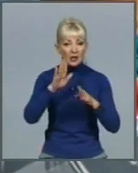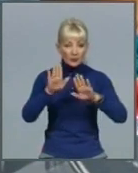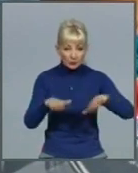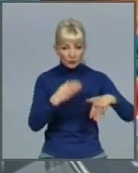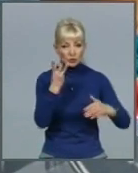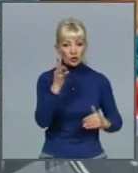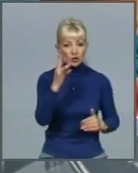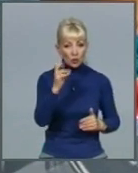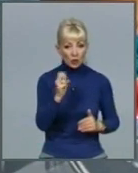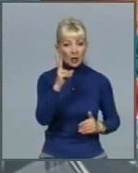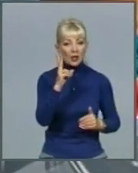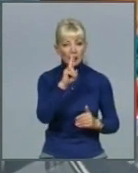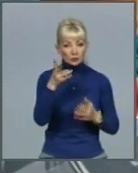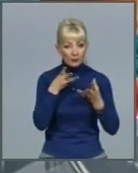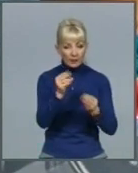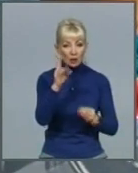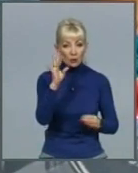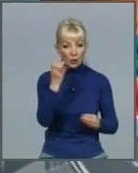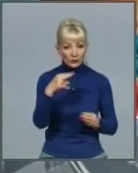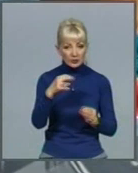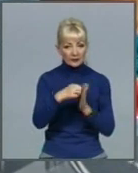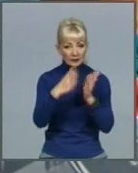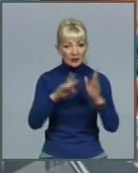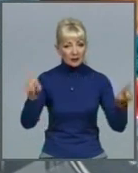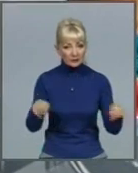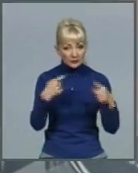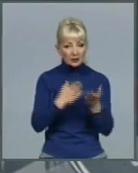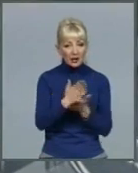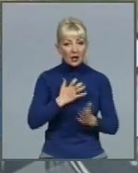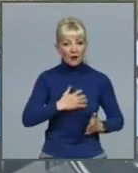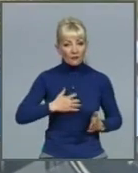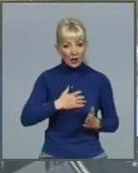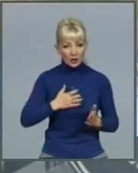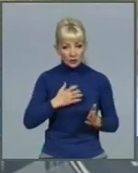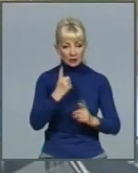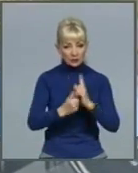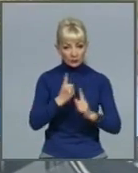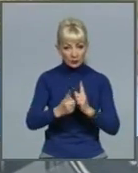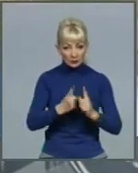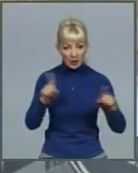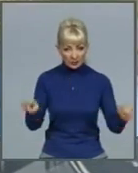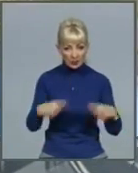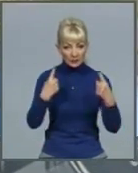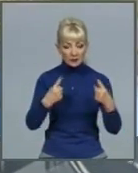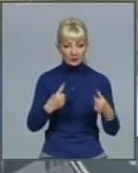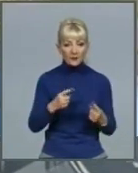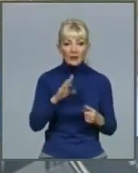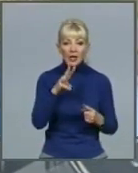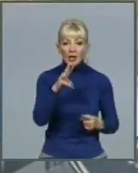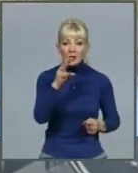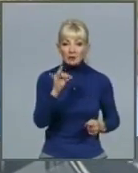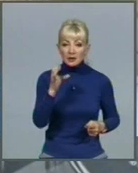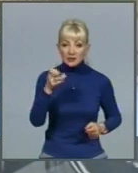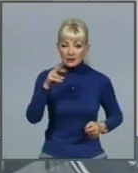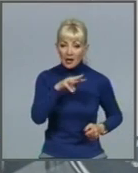попередні досягнення та відновити рух у напрямку важливих структурних реформ. У місії МВФ підкреслили, що ця